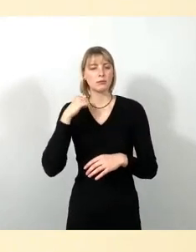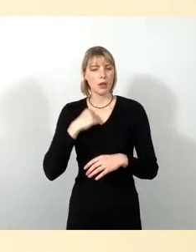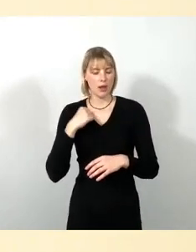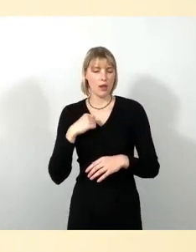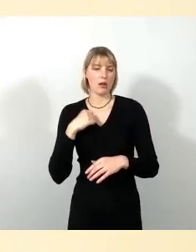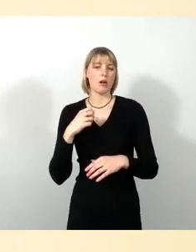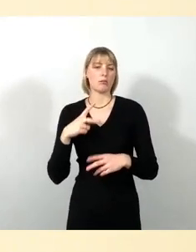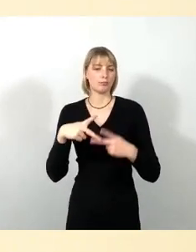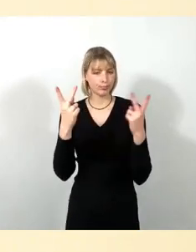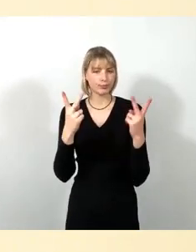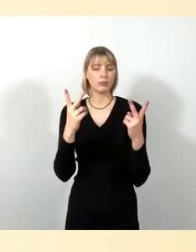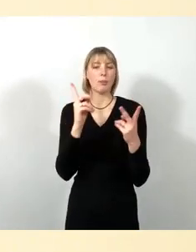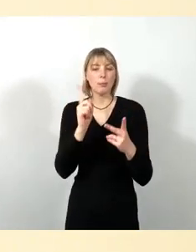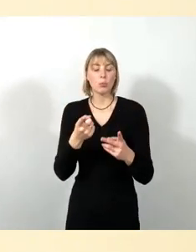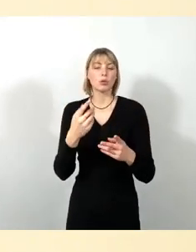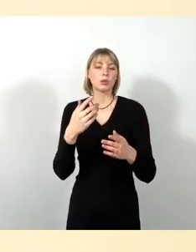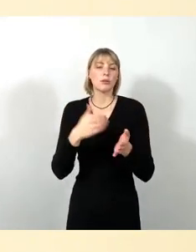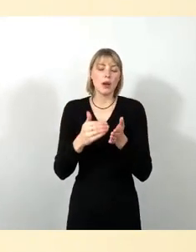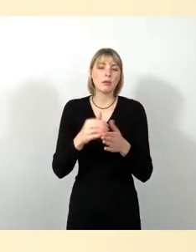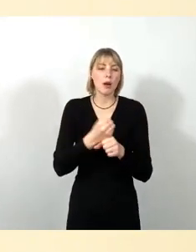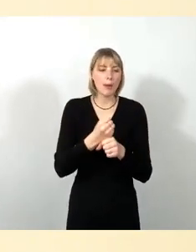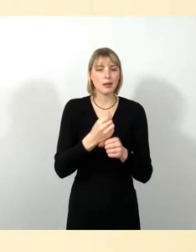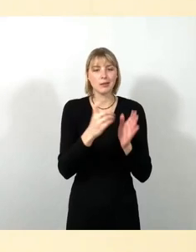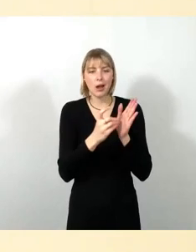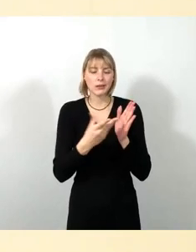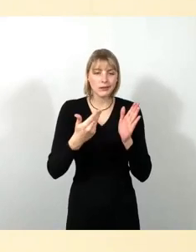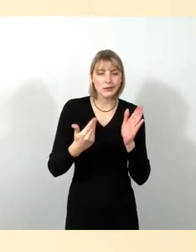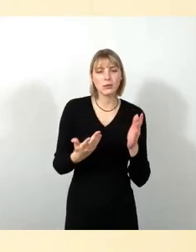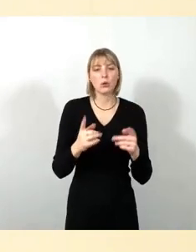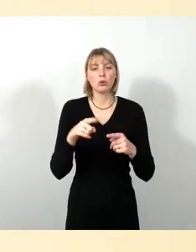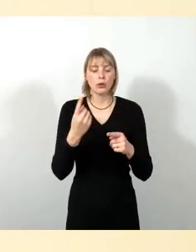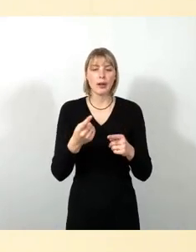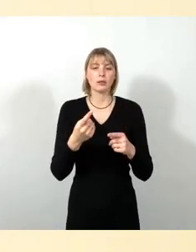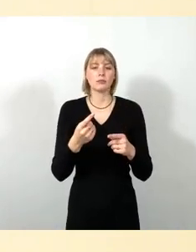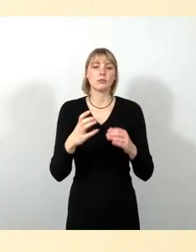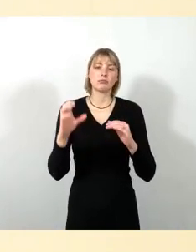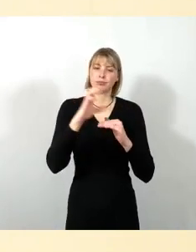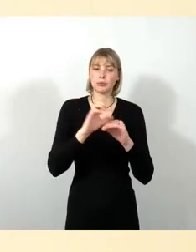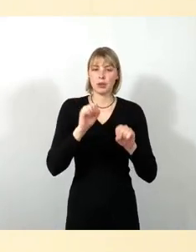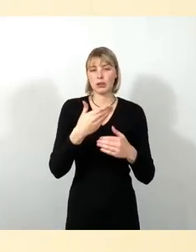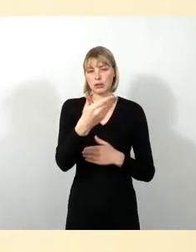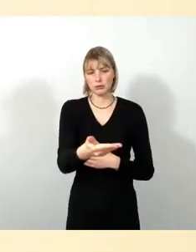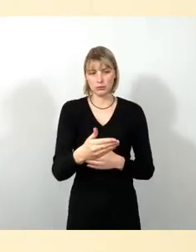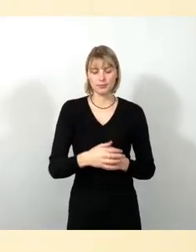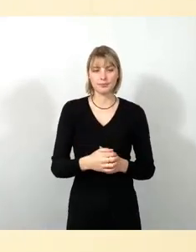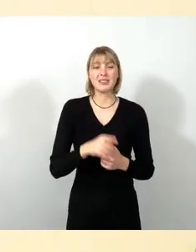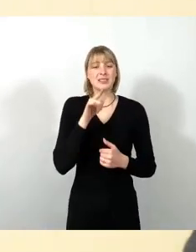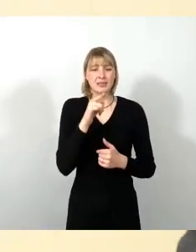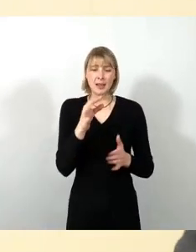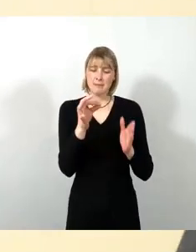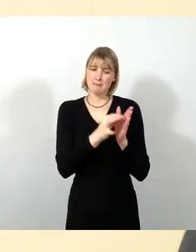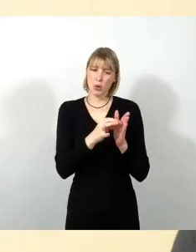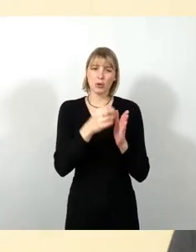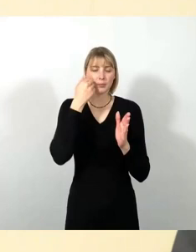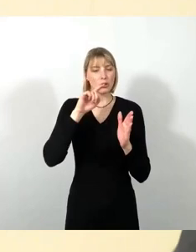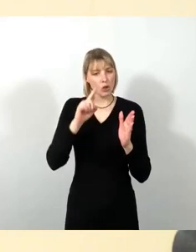nacharbeiten und noch ein paar Daten liefern, damit dort dann ein Zuschlag erteilt werden kann. Und an dieser Stelle möchte ich noch mal auf Blatowitz zu